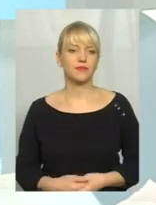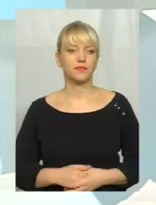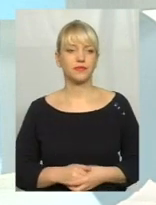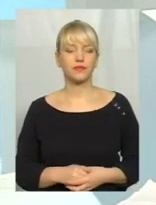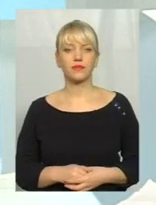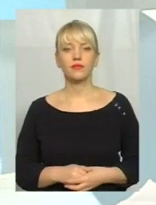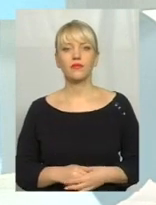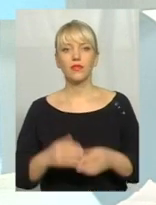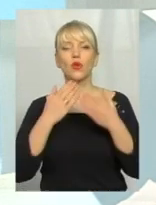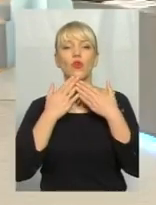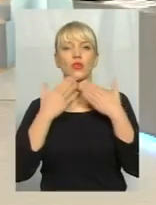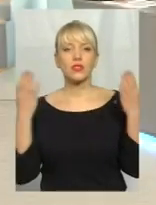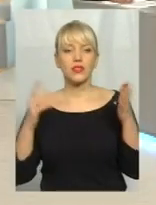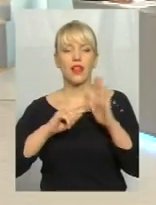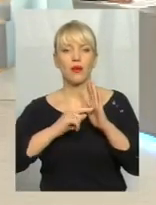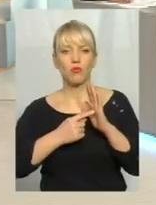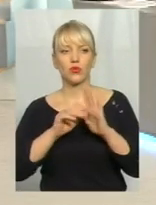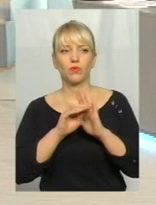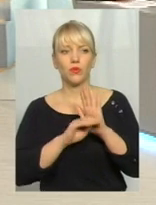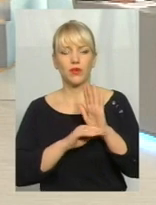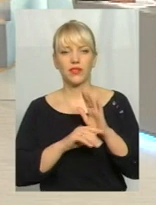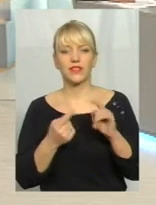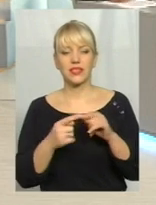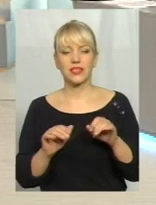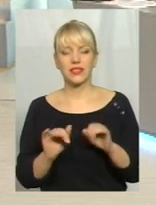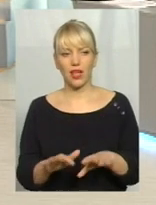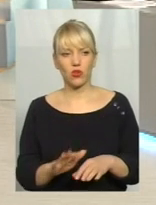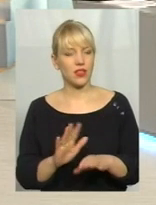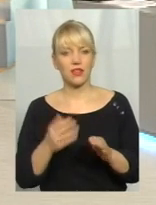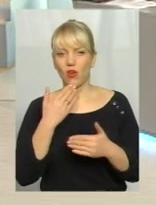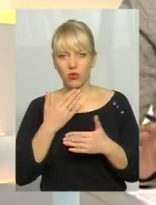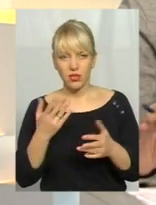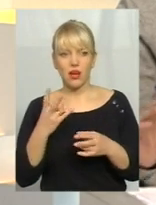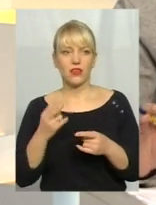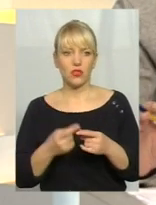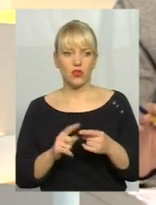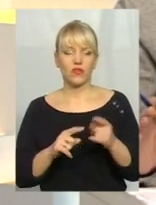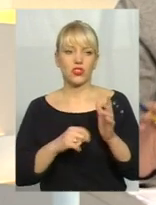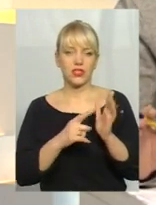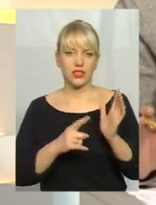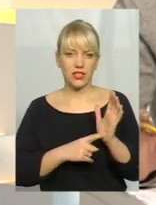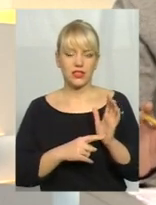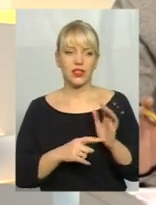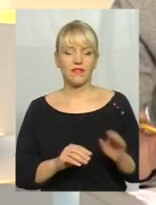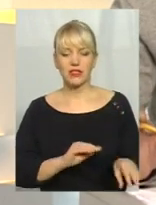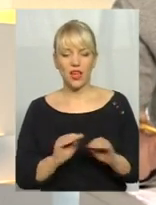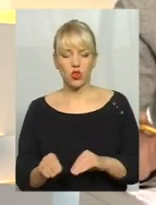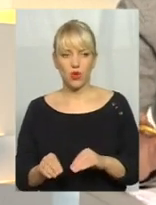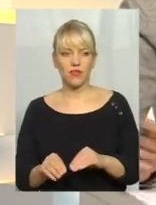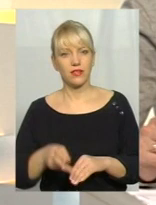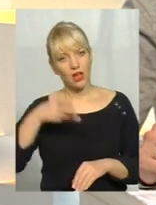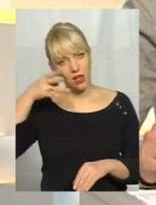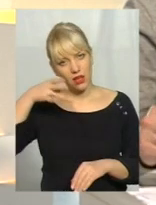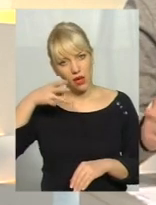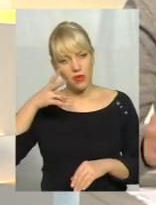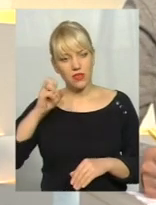останній пункт програми, це в заходах, так ні, не останній, перепрошую. Але розуміємо, 16 він тут, встановлене камер від доспостереження на